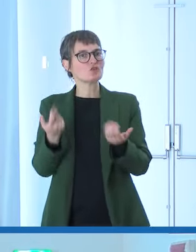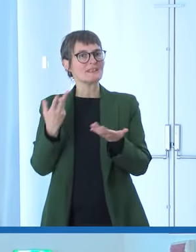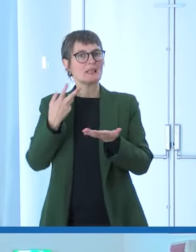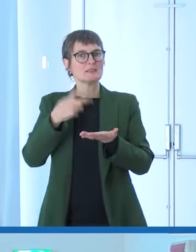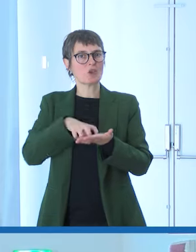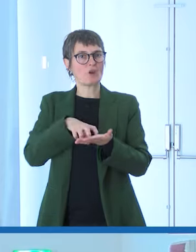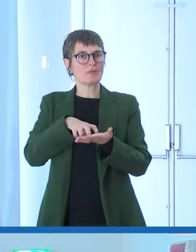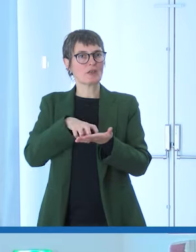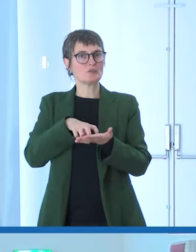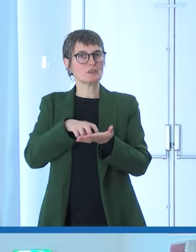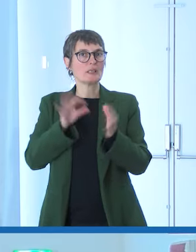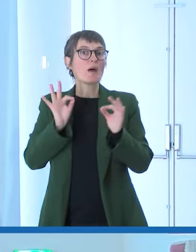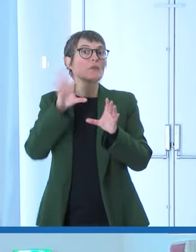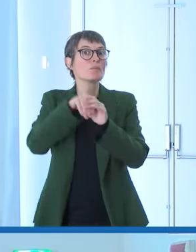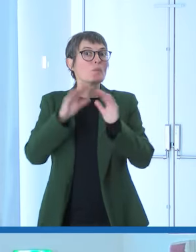dell'impresa.